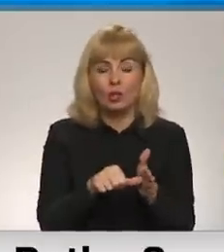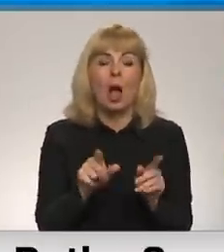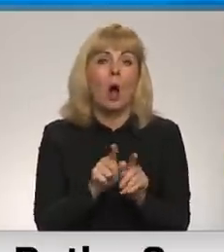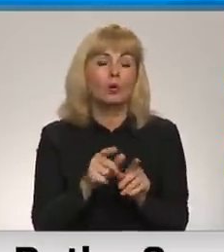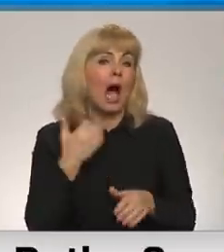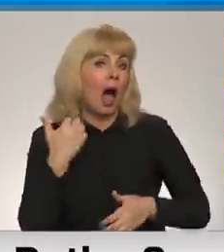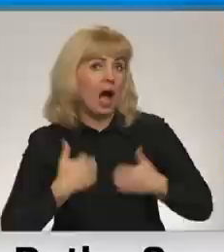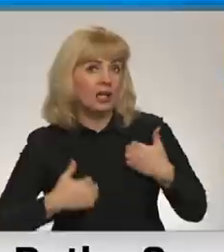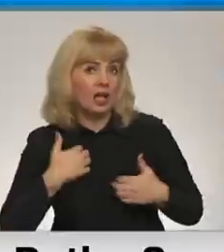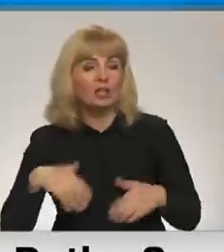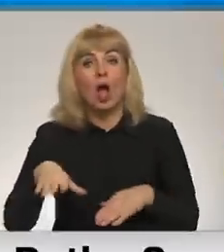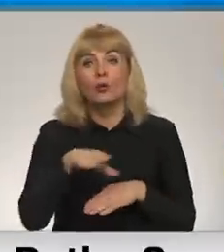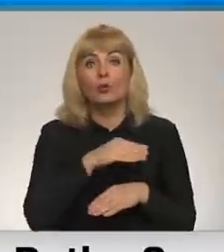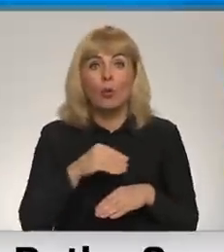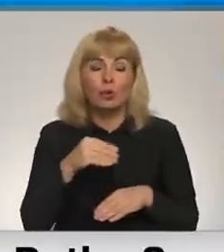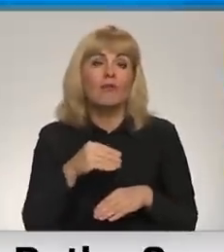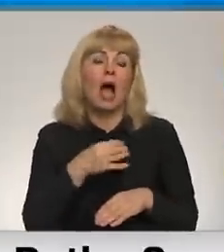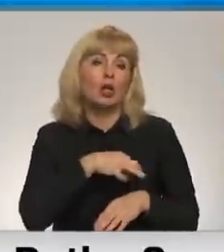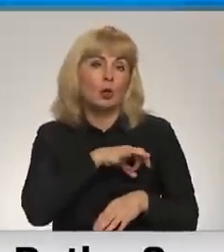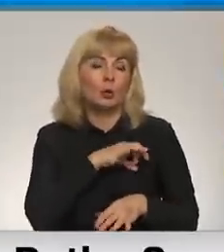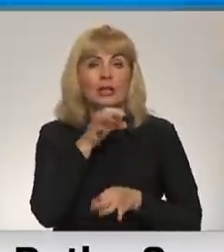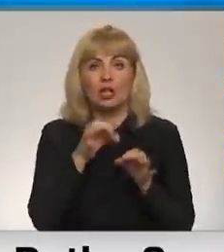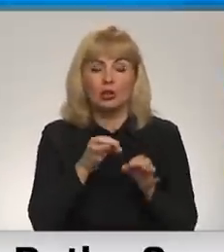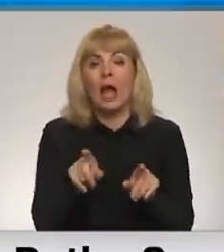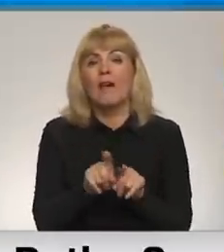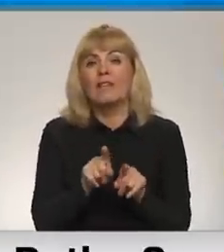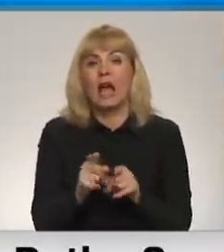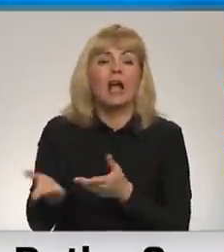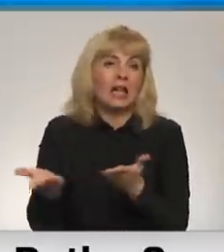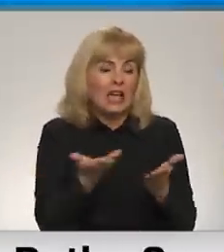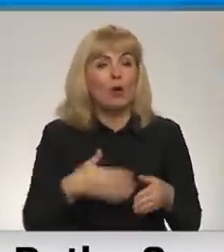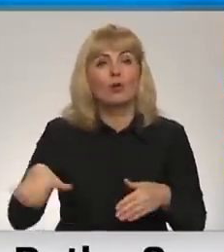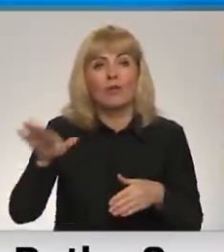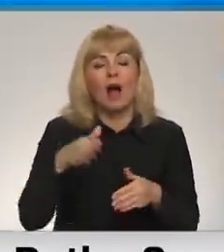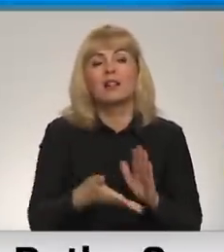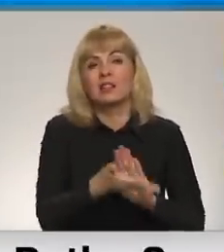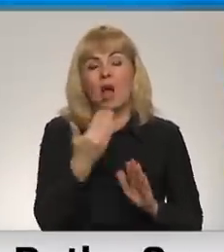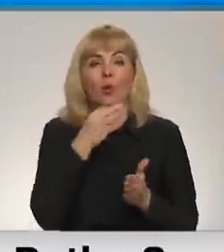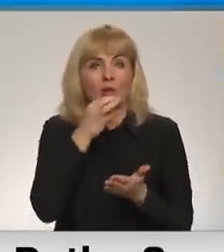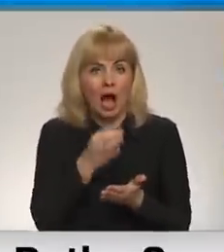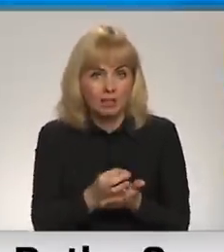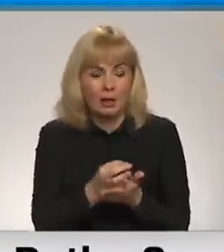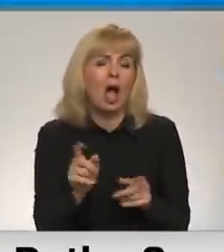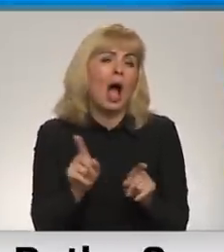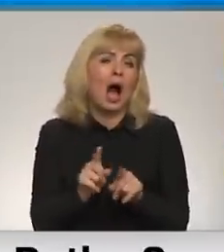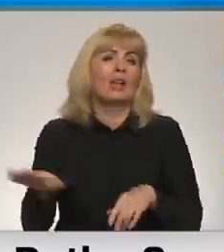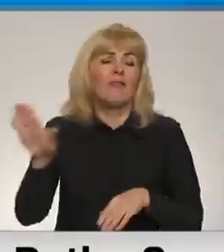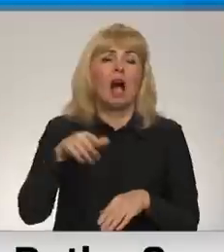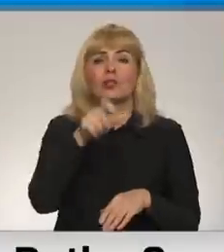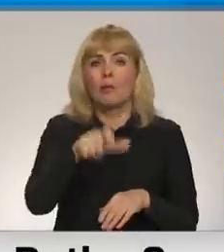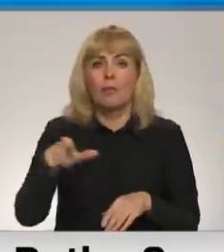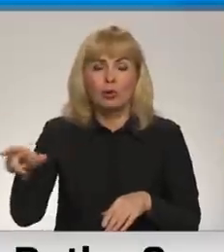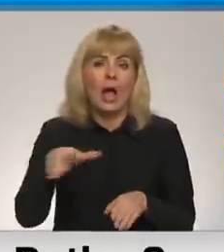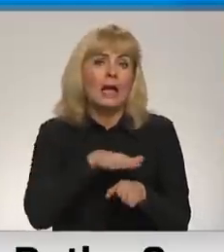Universālā jurisdikcija nozīmē, ka jebkura valsts var saukt pie atbildības, jebkuras valsts pilsona, kas īstenot pašas